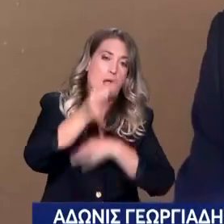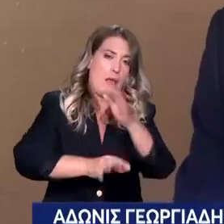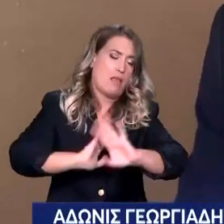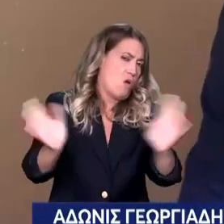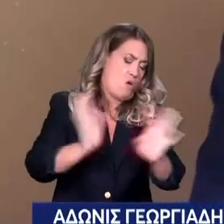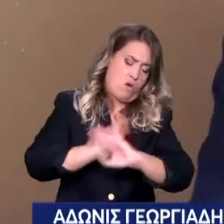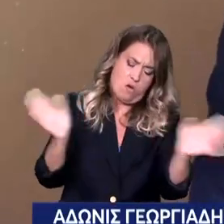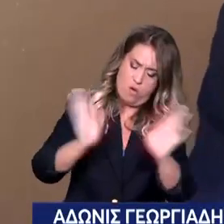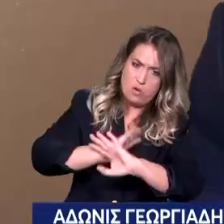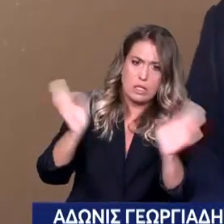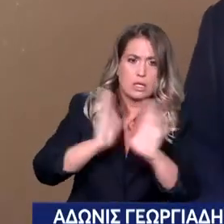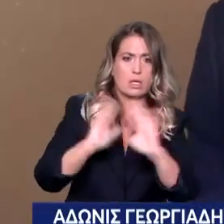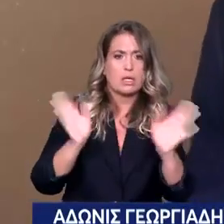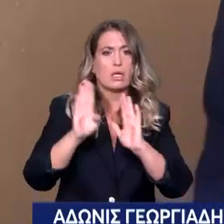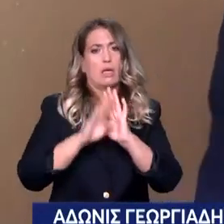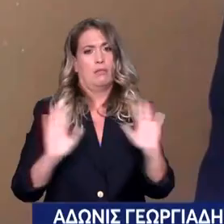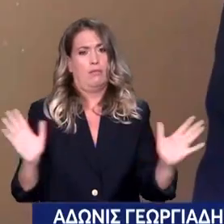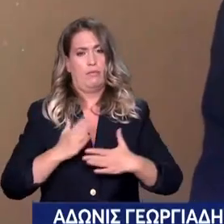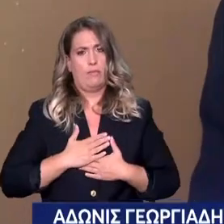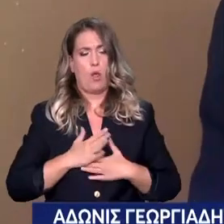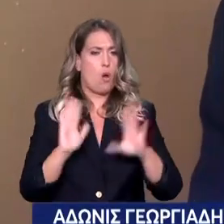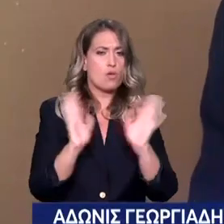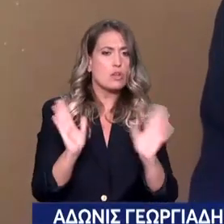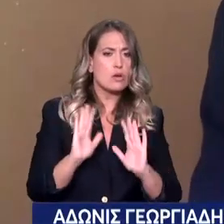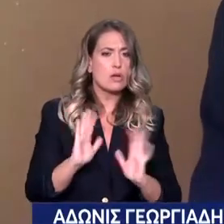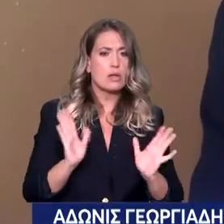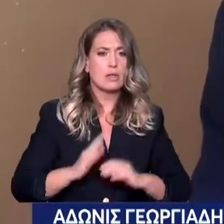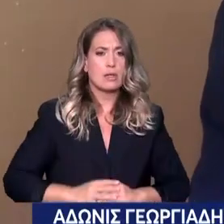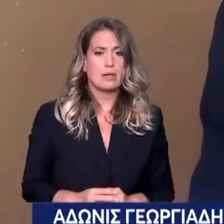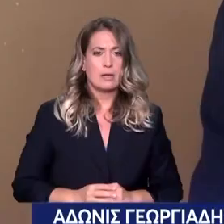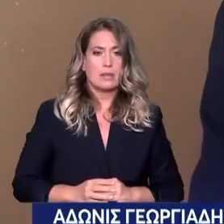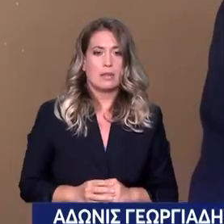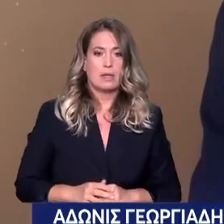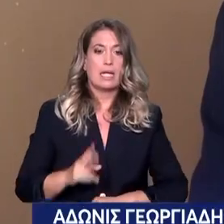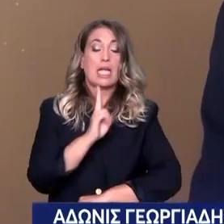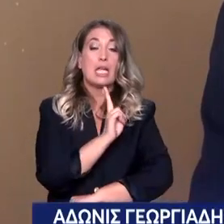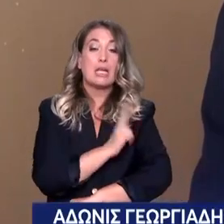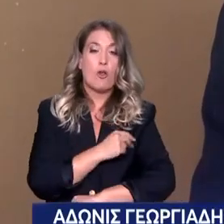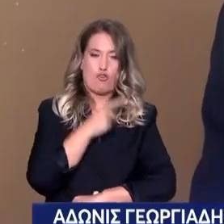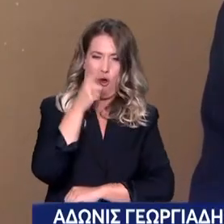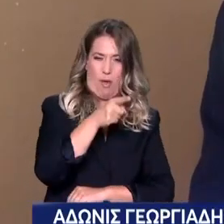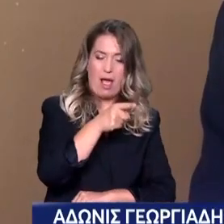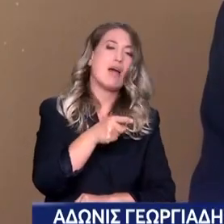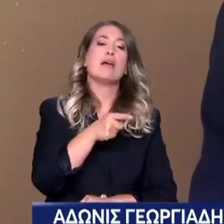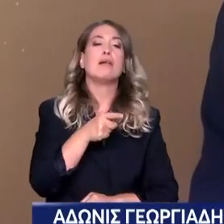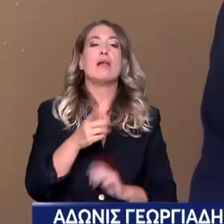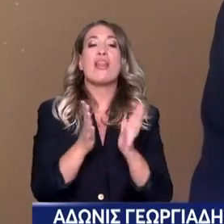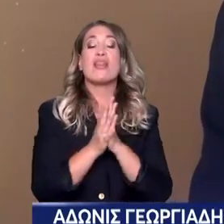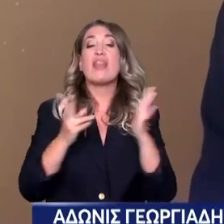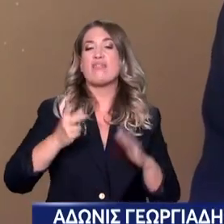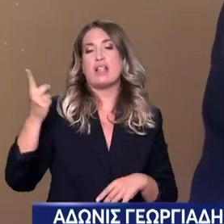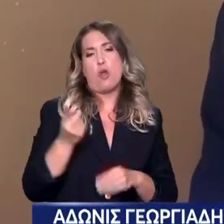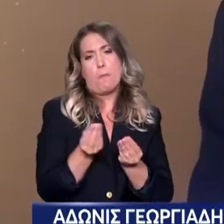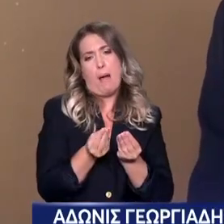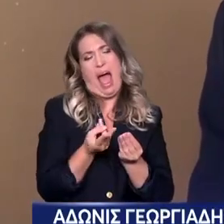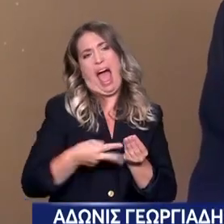INGR, στο δημοσίημα αυτό της κ. Στέφου. Το νοσοκομείο ανήνων έχει μεταξύ 19% και 24% 17% περισσότερο